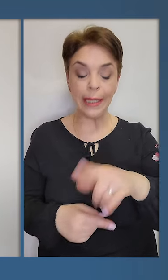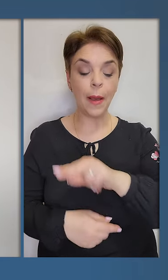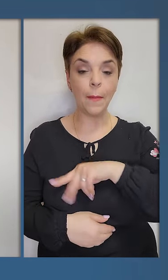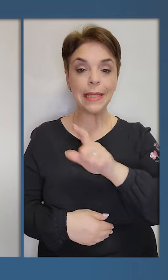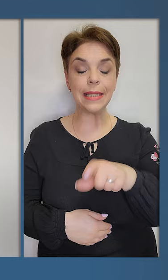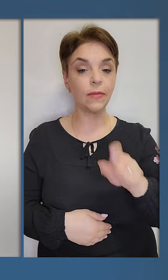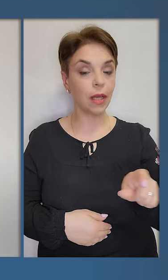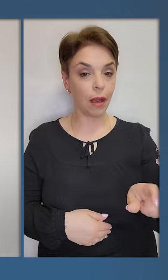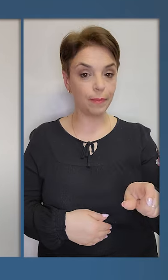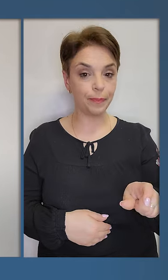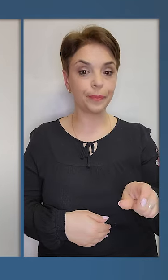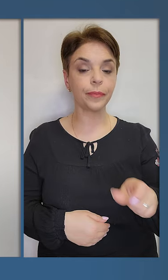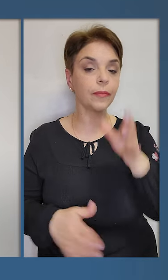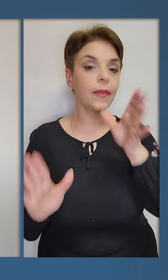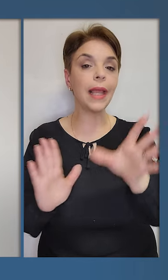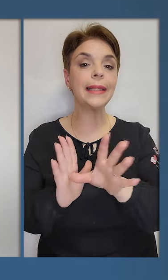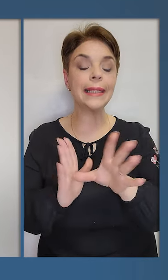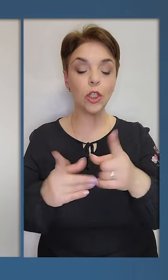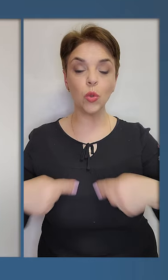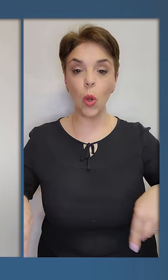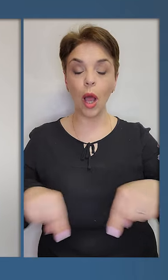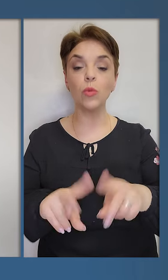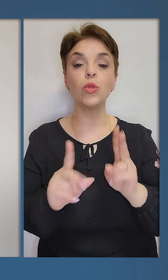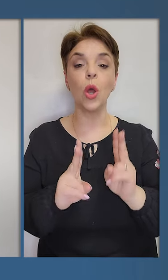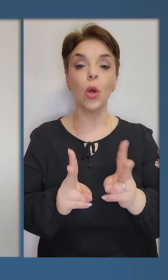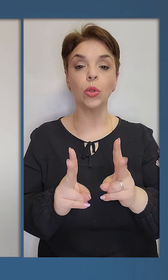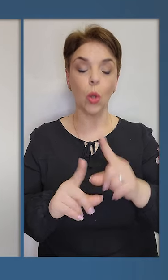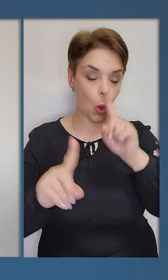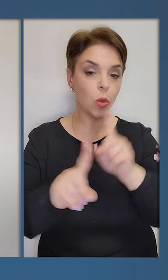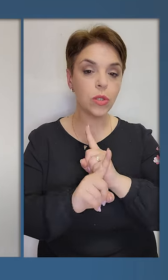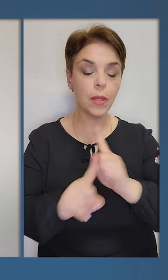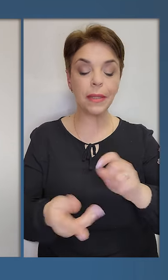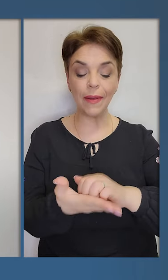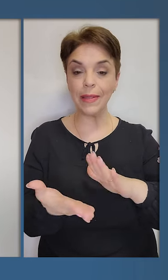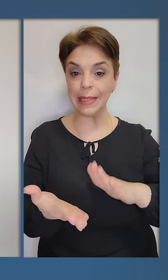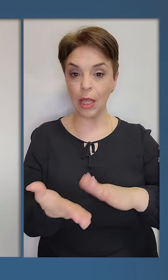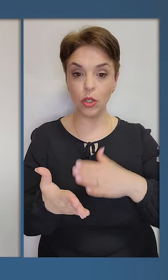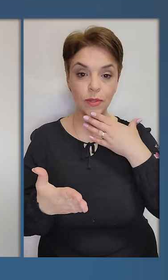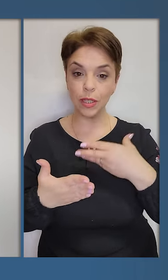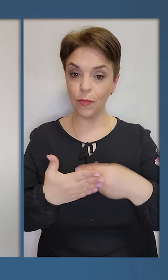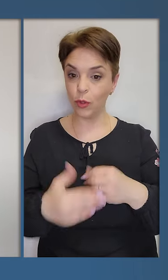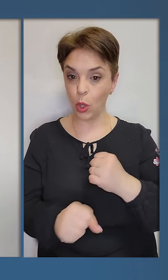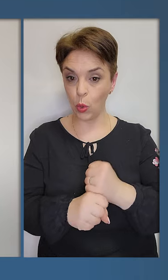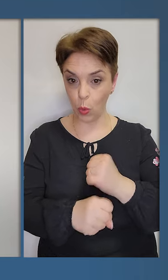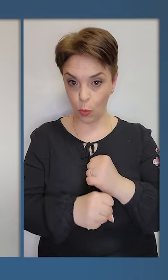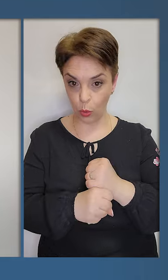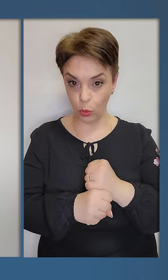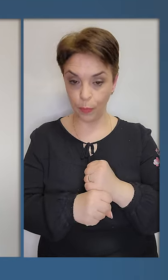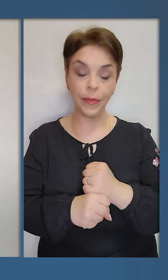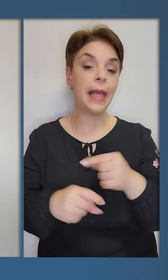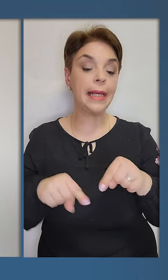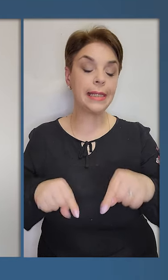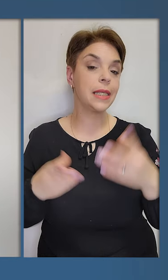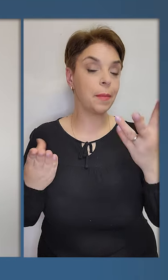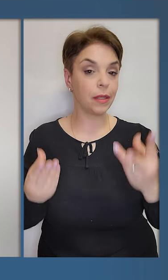в Україні, тим працівникам енергетичної галузі, хто особливо відзначився своєю роботою.